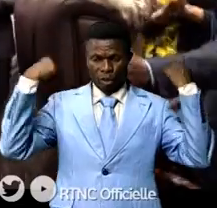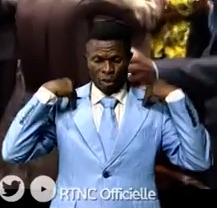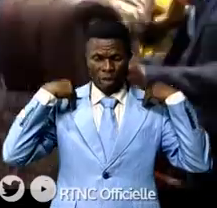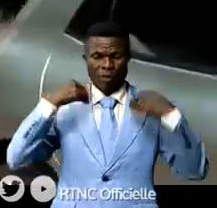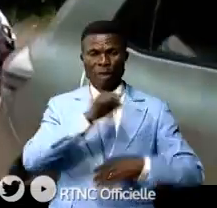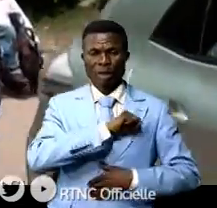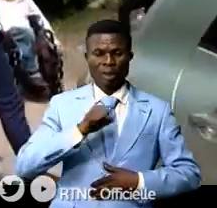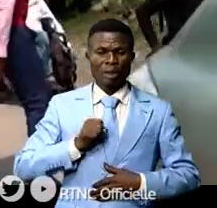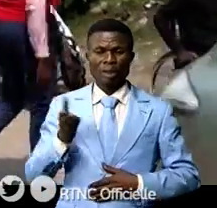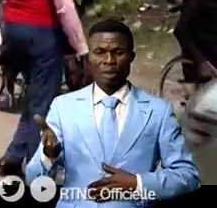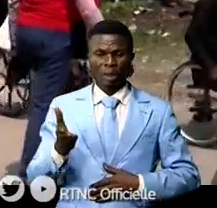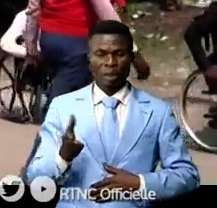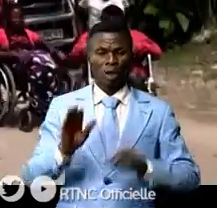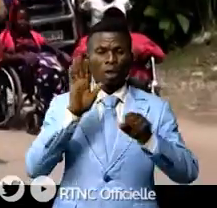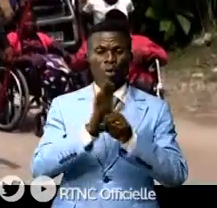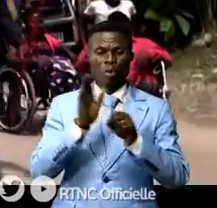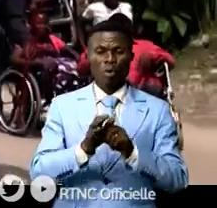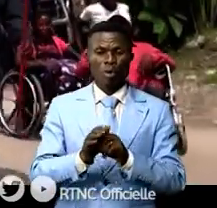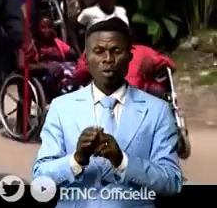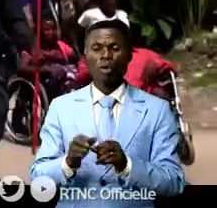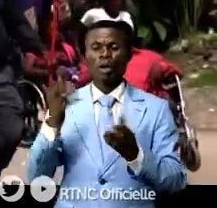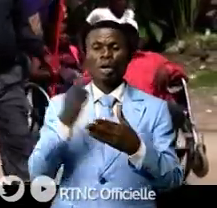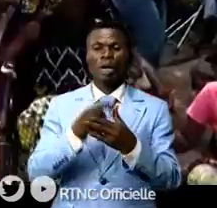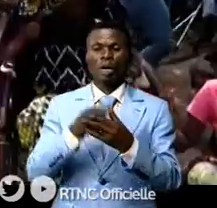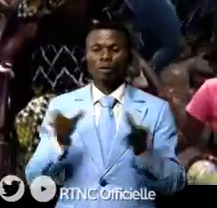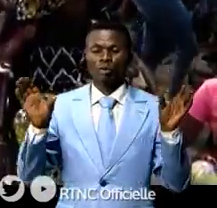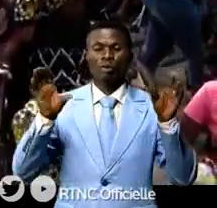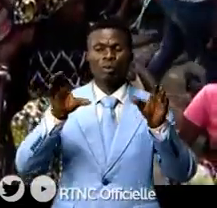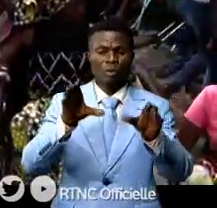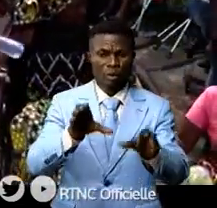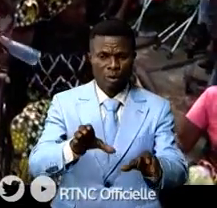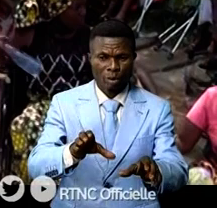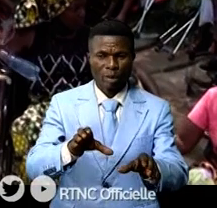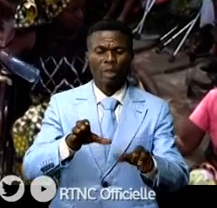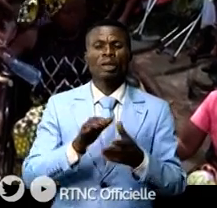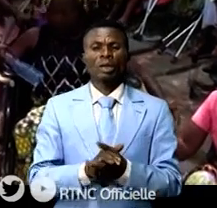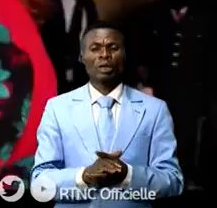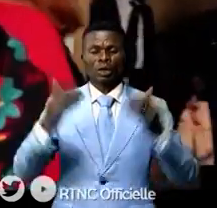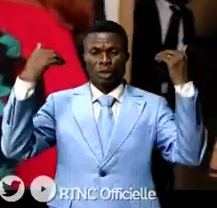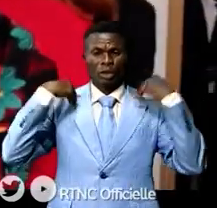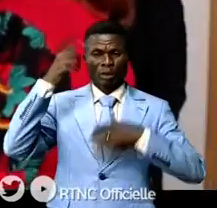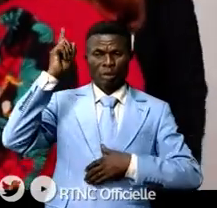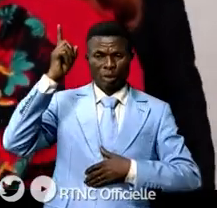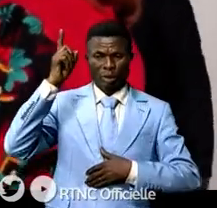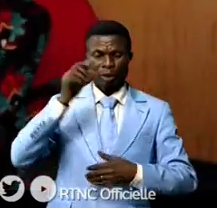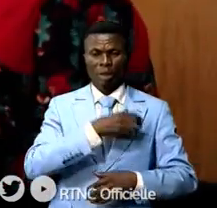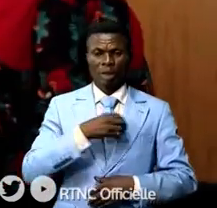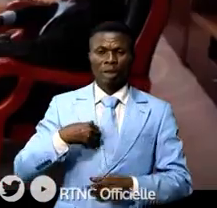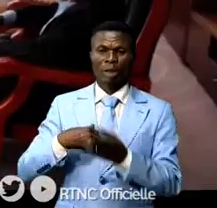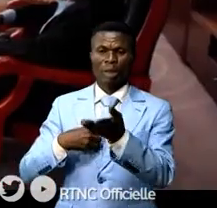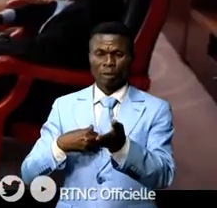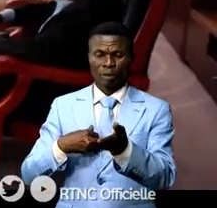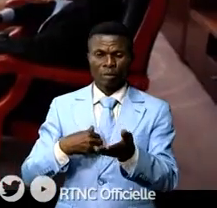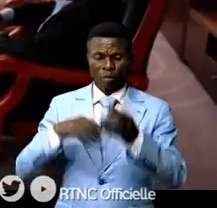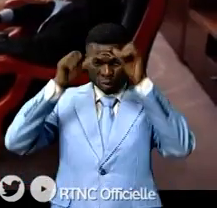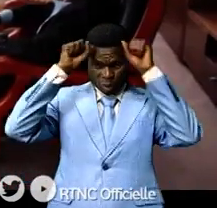haute du Parlement une forte délégation de la Fédération congolaise des personnes vivant avec handicap conduite par son autorité morale Riffin Lui Ayala également